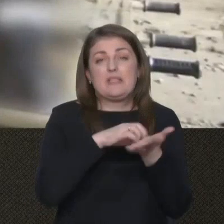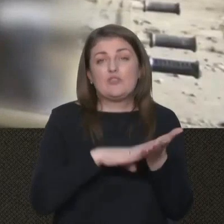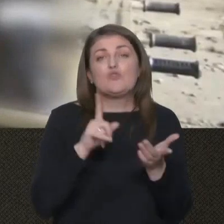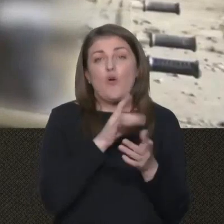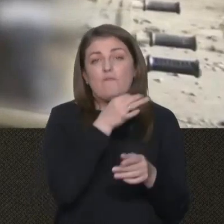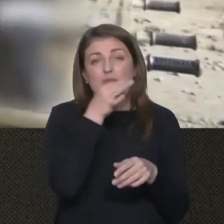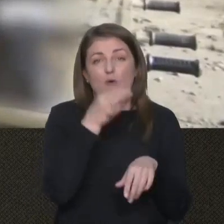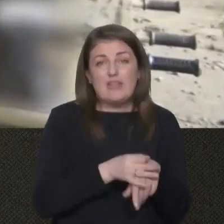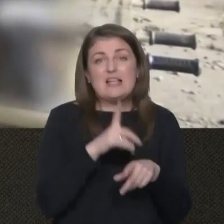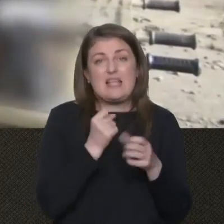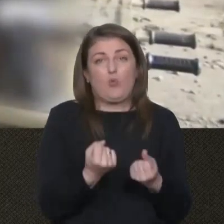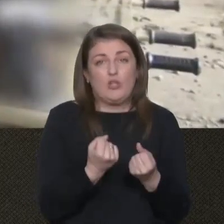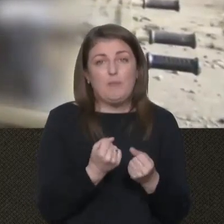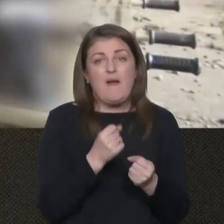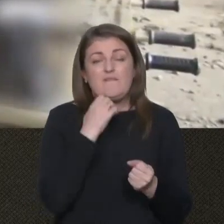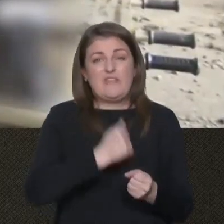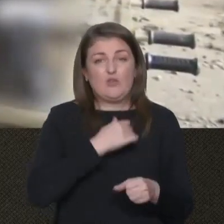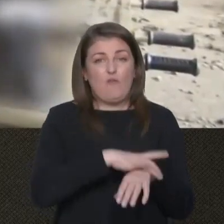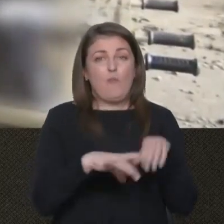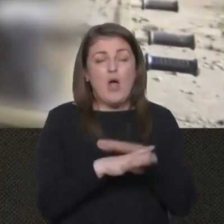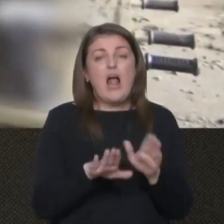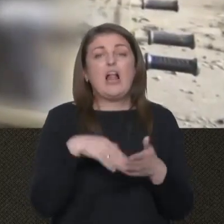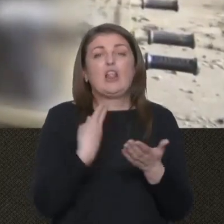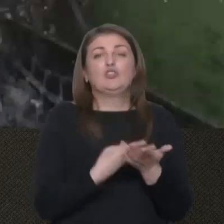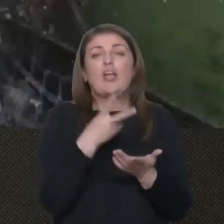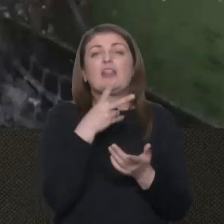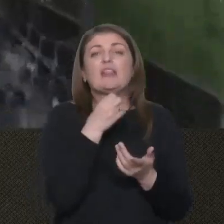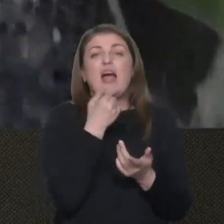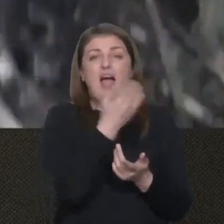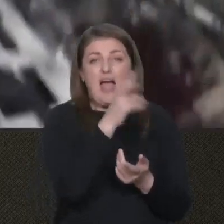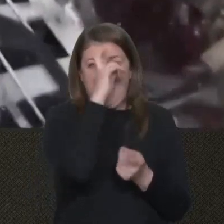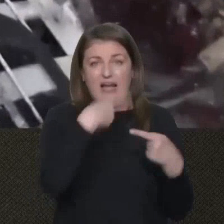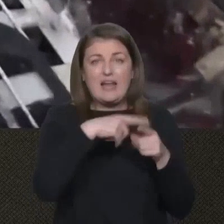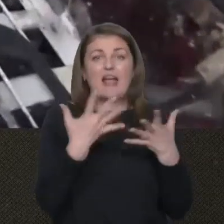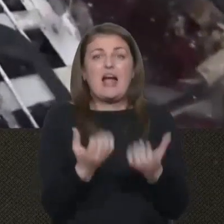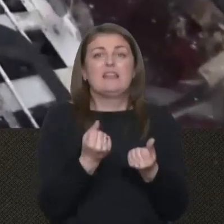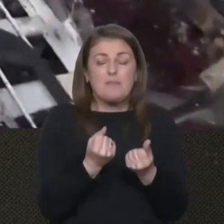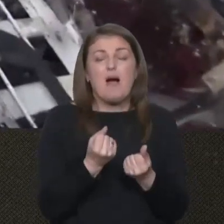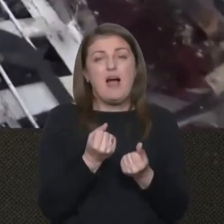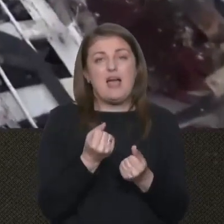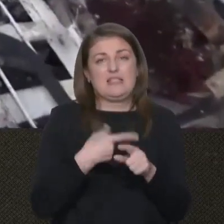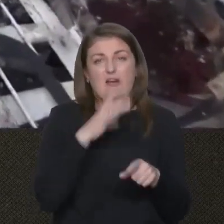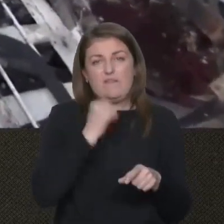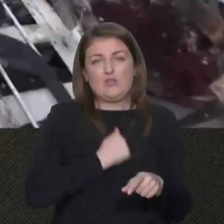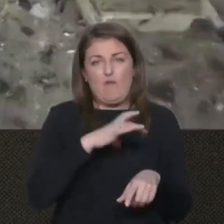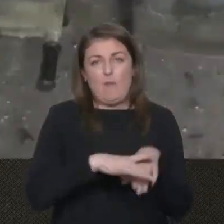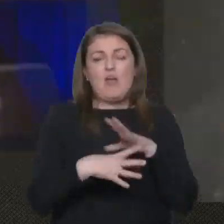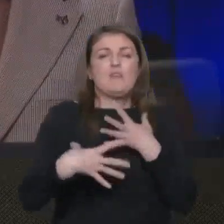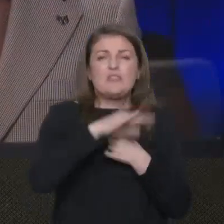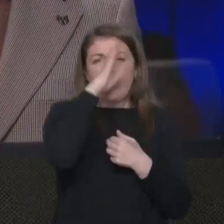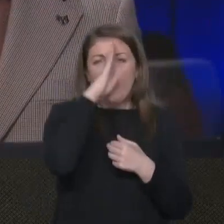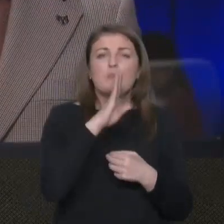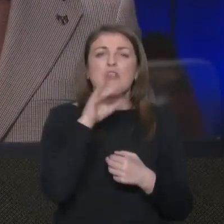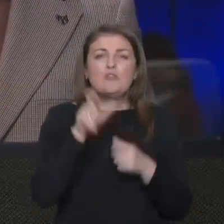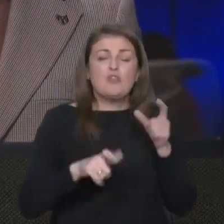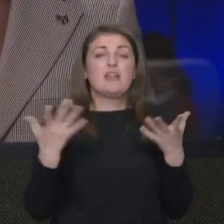отримання військовополонених лежить на країні, яка тримає цих військовополонених. Всі хлопці, дівчата, які